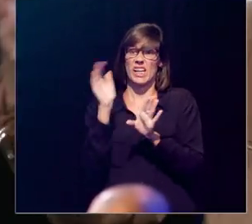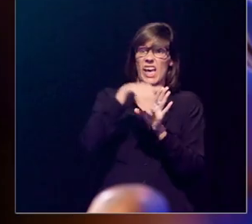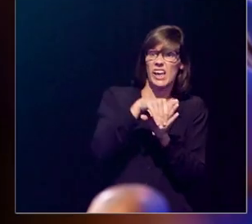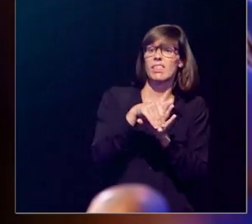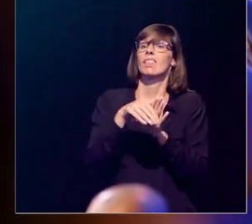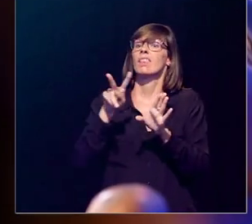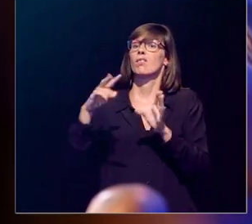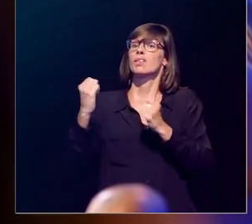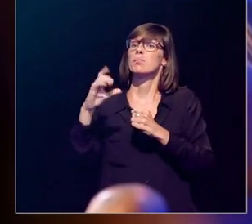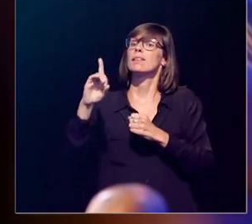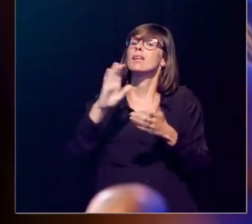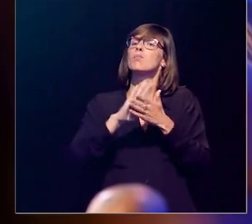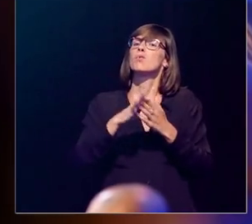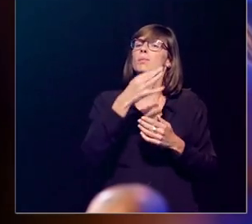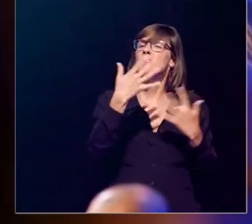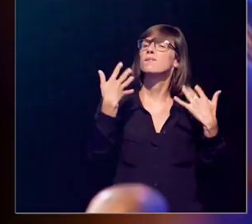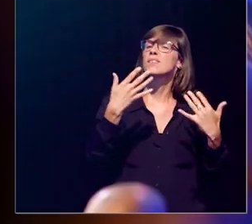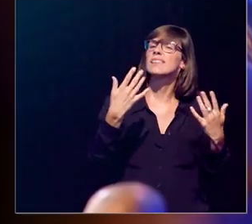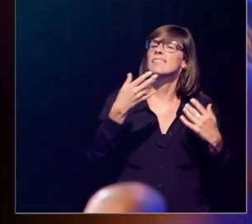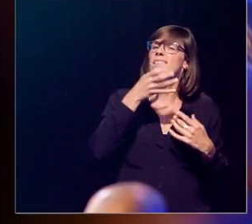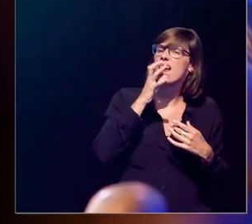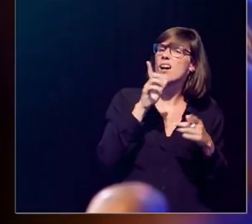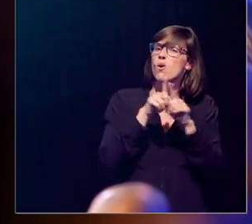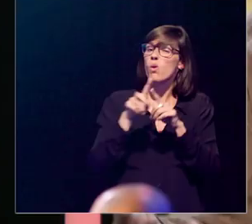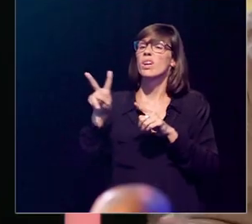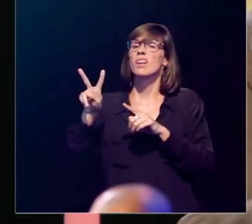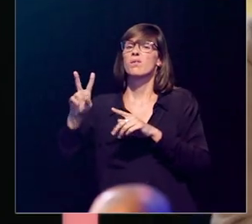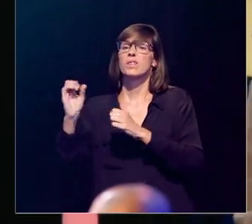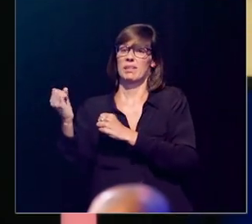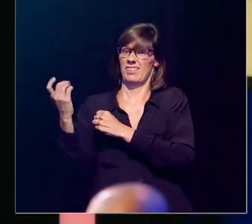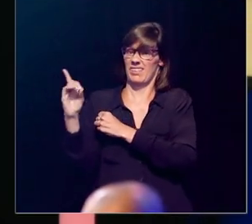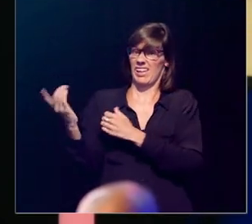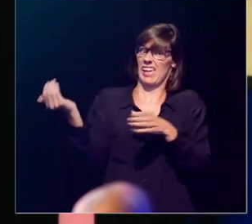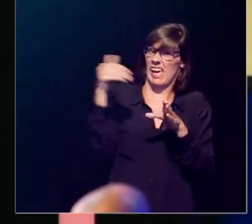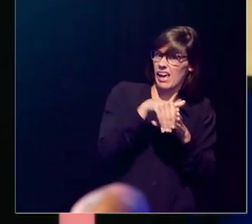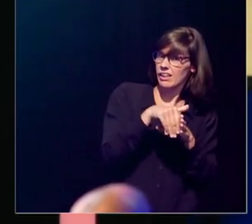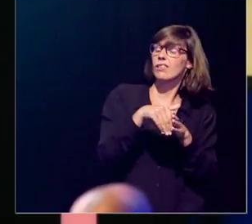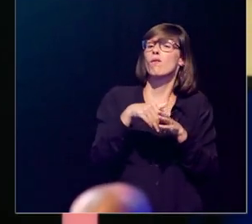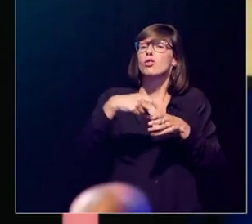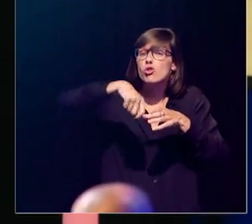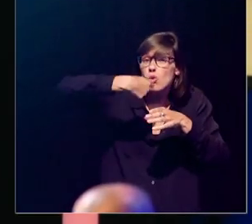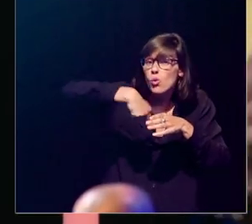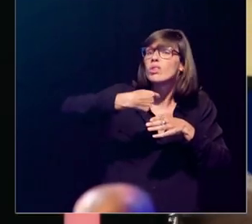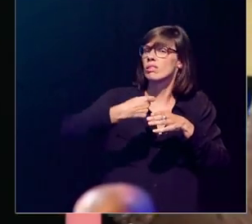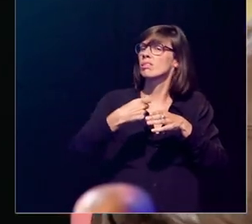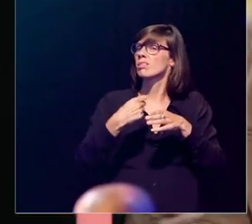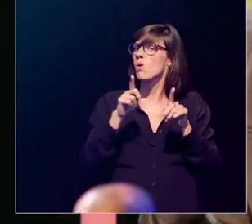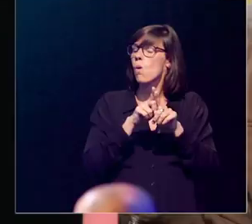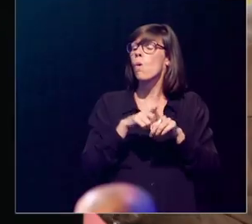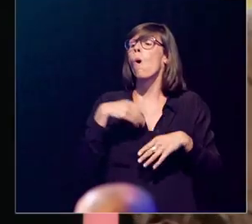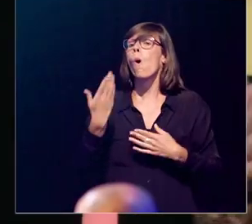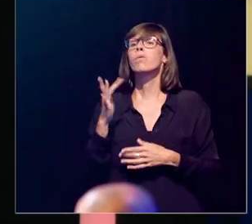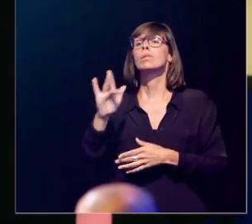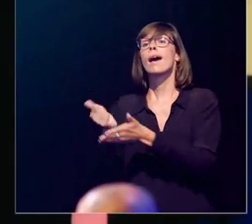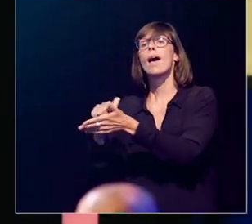Dus frisdrank, fruitsappen waaraan men vitamine D toevoegt, yoghurt waaraan men vitamine D toevoegt. Of je kan gewoon bij